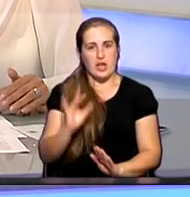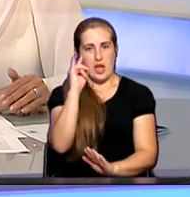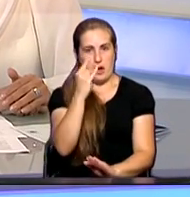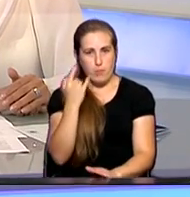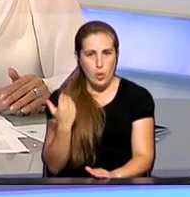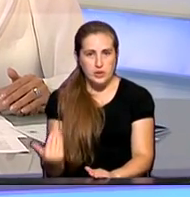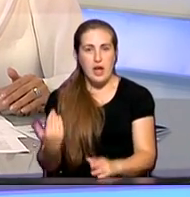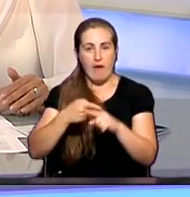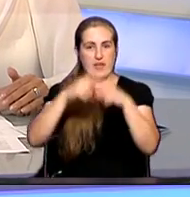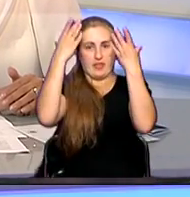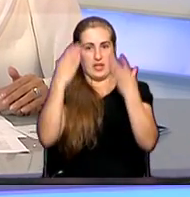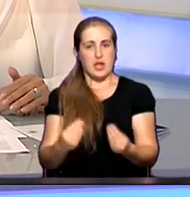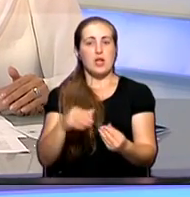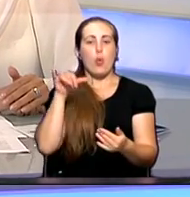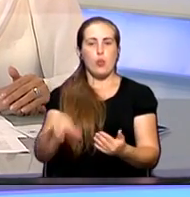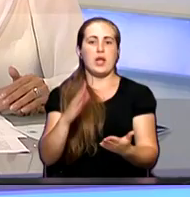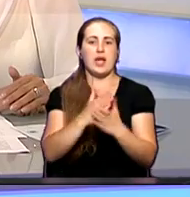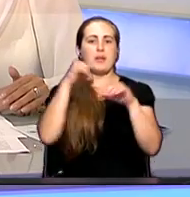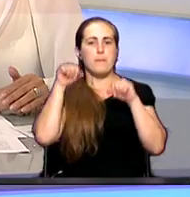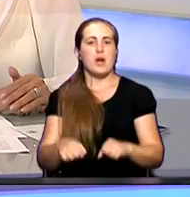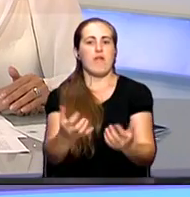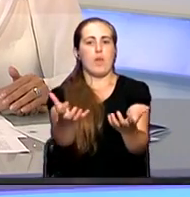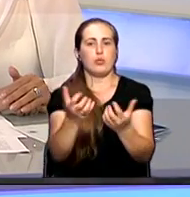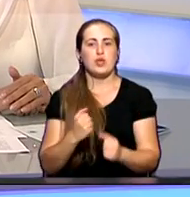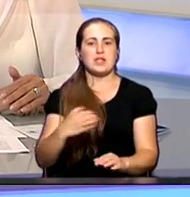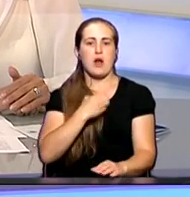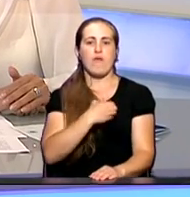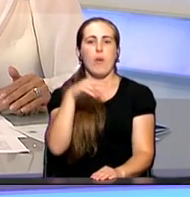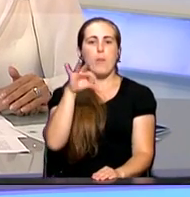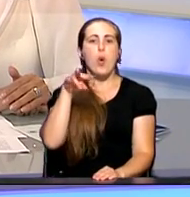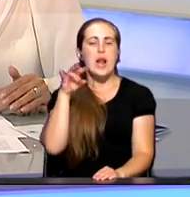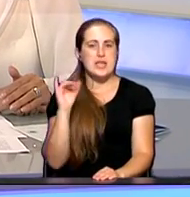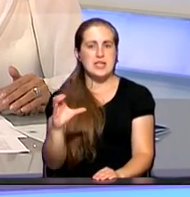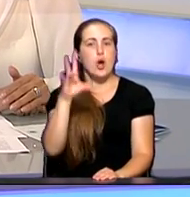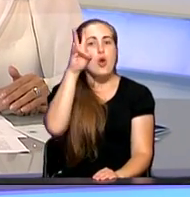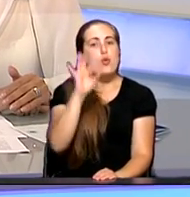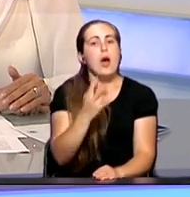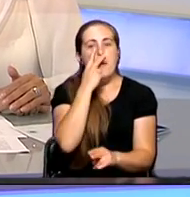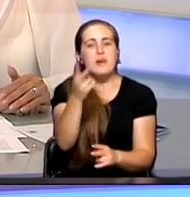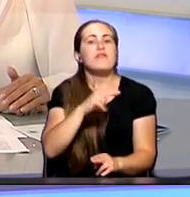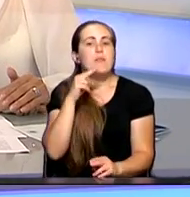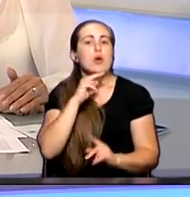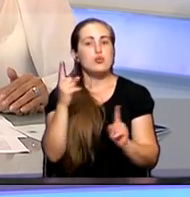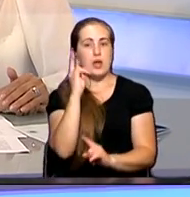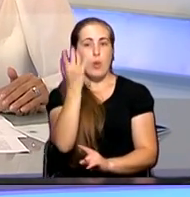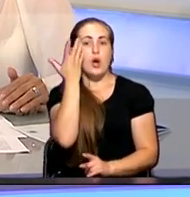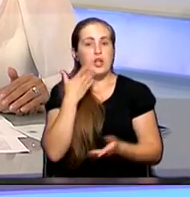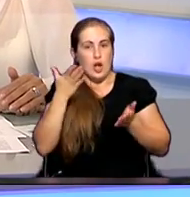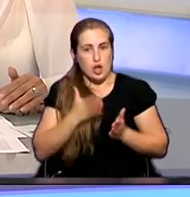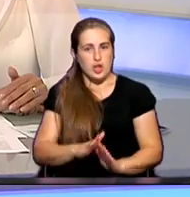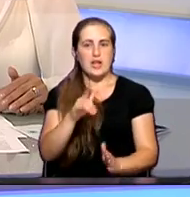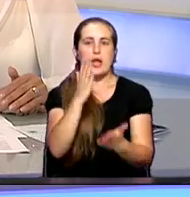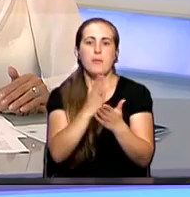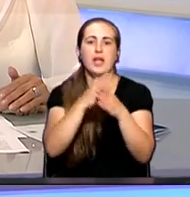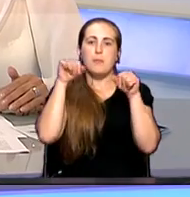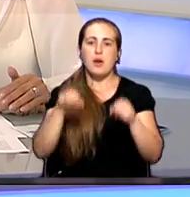в этот же день возникает право получить страховой полис. Но обращаем ваше внимание, что ребенок с момента рождения имеет право